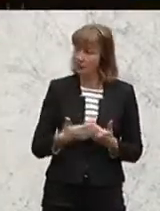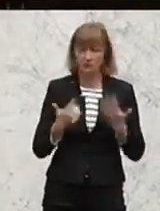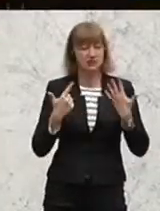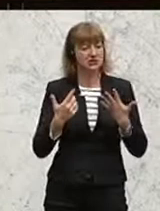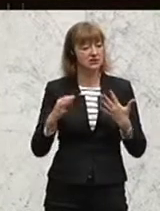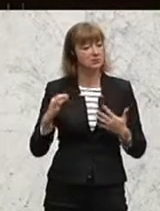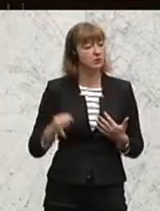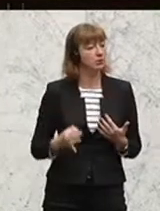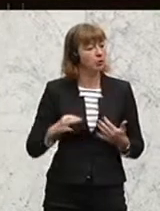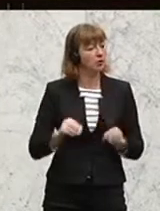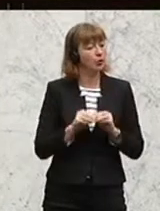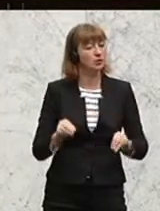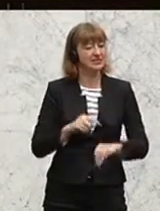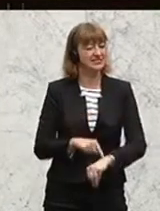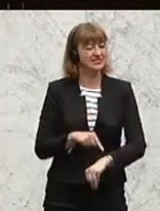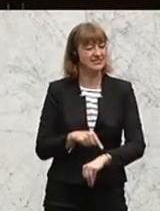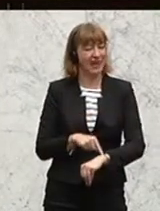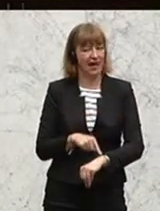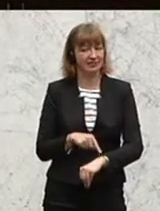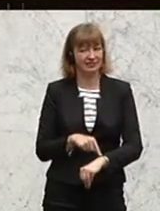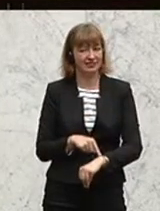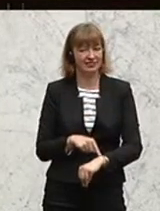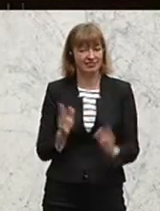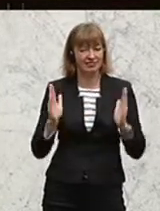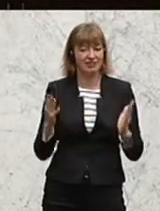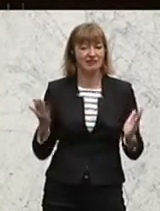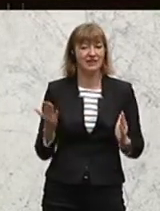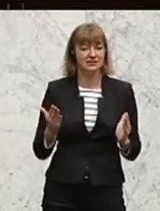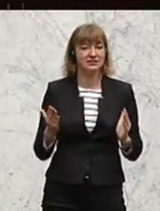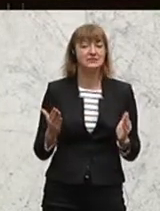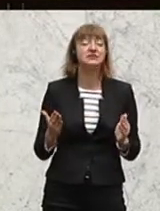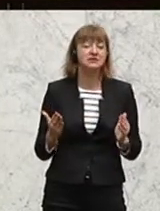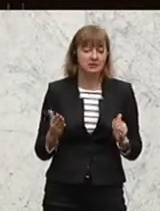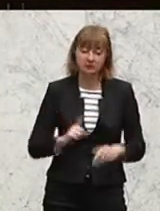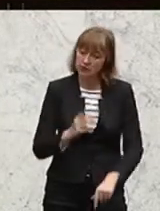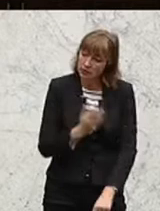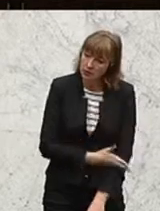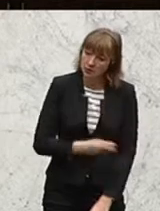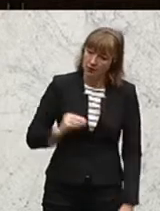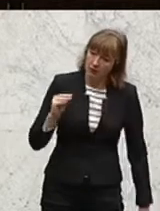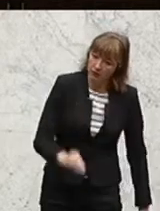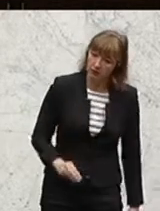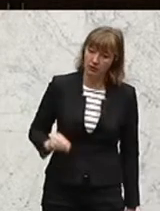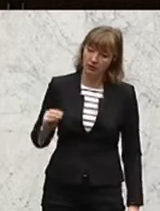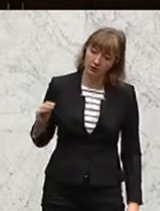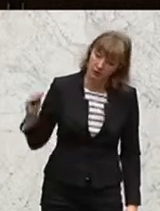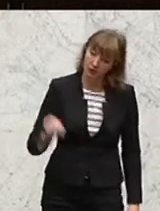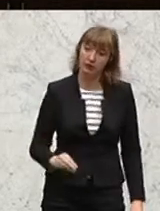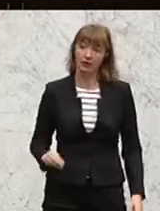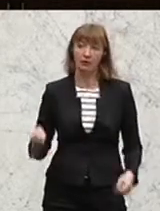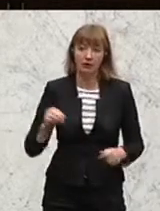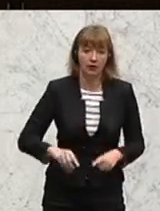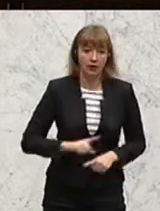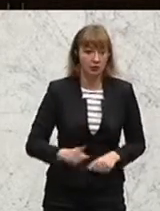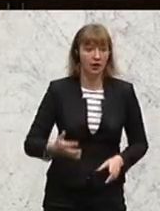70 Prozent der Unterrichtszeit geht darauf, dahin, dass man Disziplin in der Klasse herstellen muss, bevor man